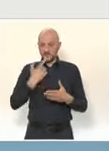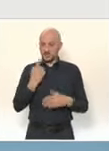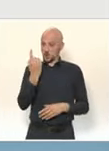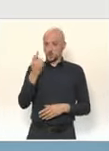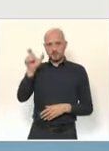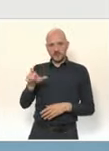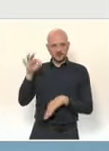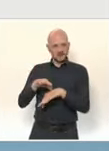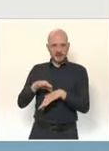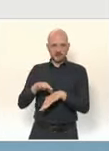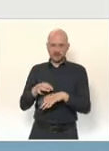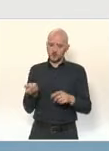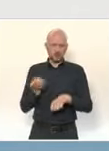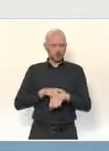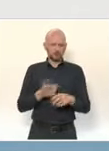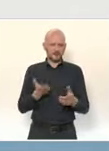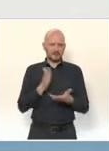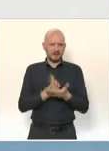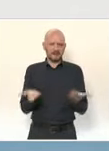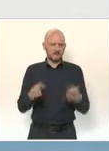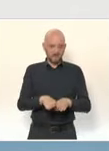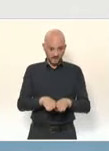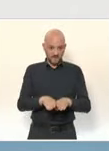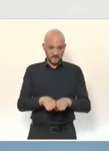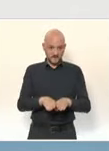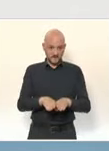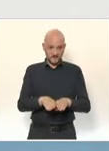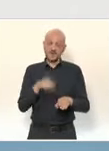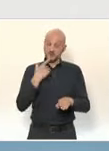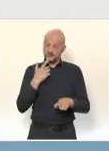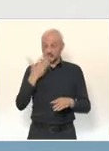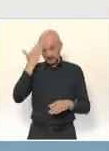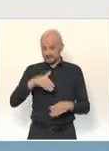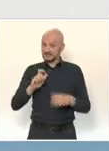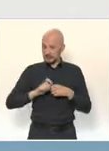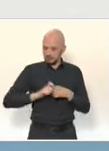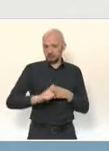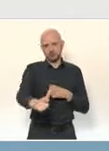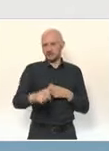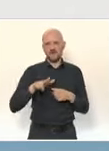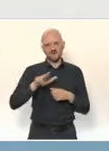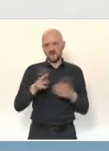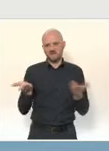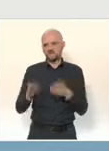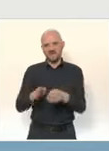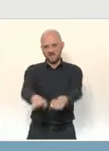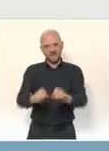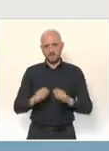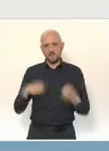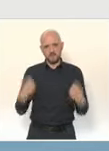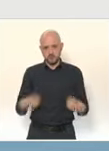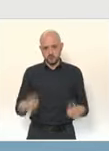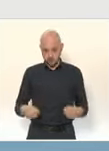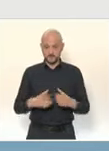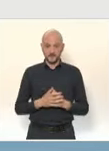évidemment une mesure très stricte. Elle conduira nécessairement à ce qu'il y ait un certain nombre de fermetures. Mais évidemment, il est largement préférable d'avoir 1%